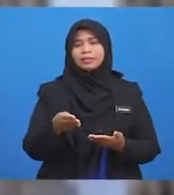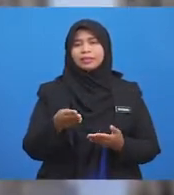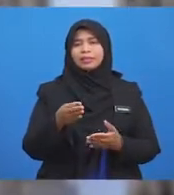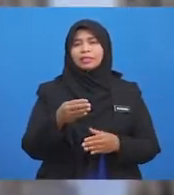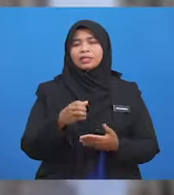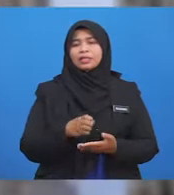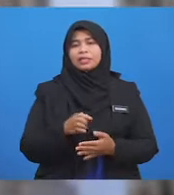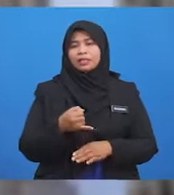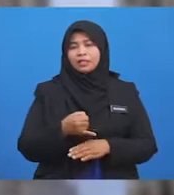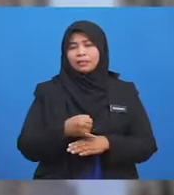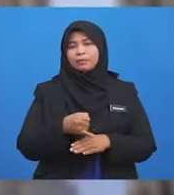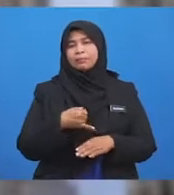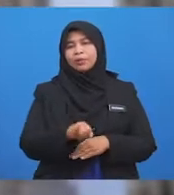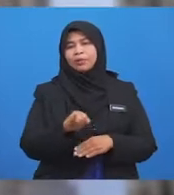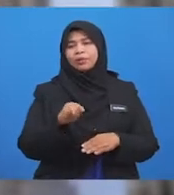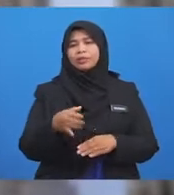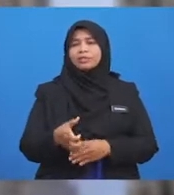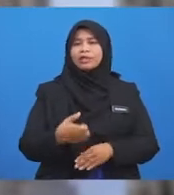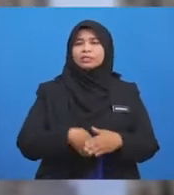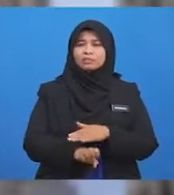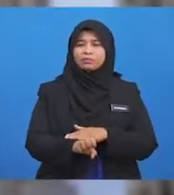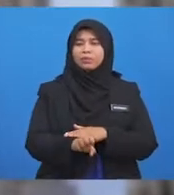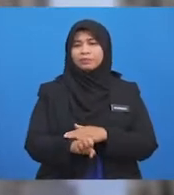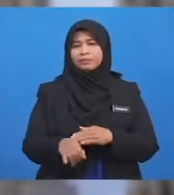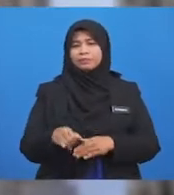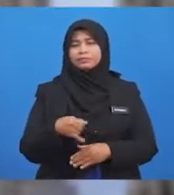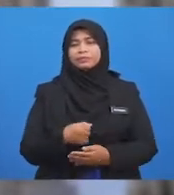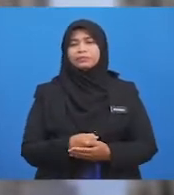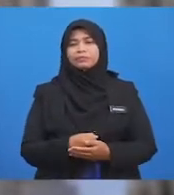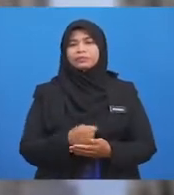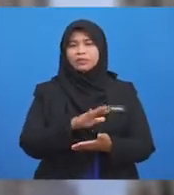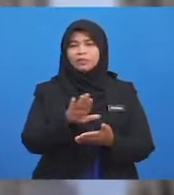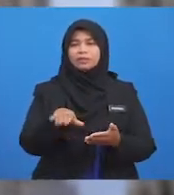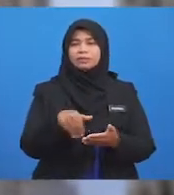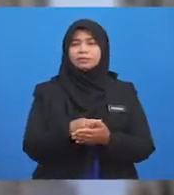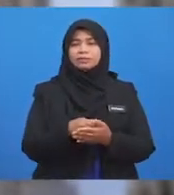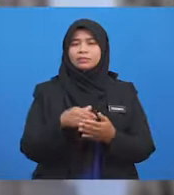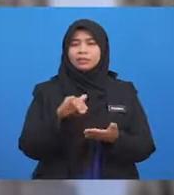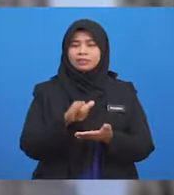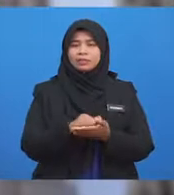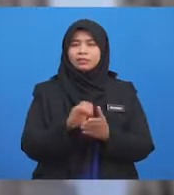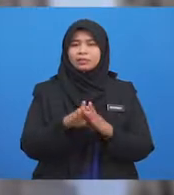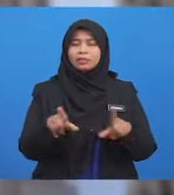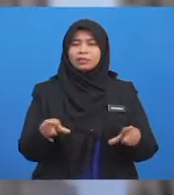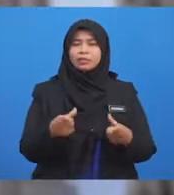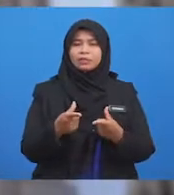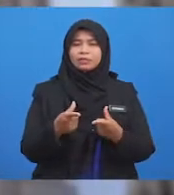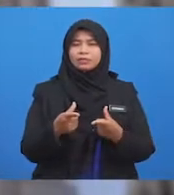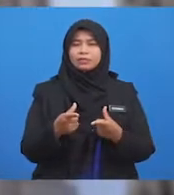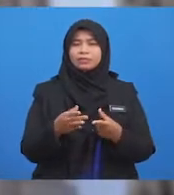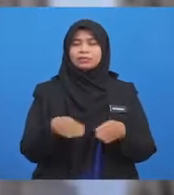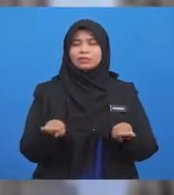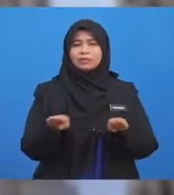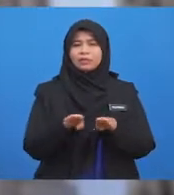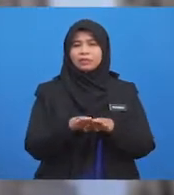eksport, upah mengupah Dan semua yang menyebabkan Peredaran harta berlaku tersebut Sebagai